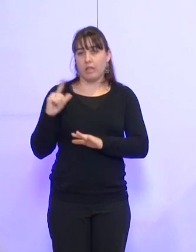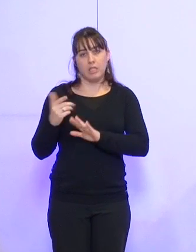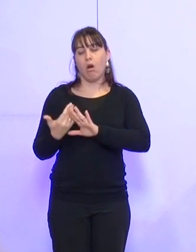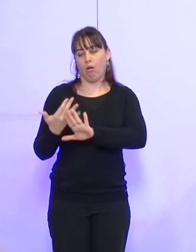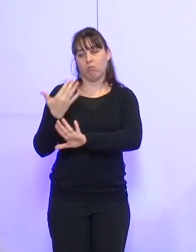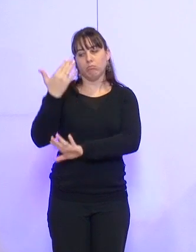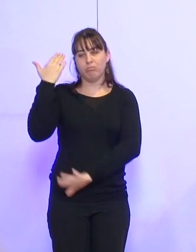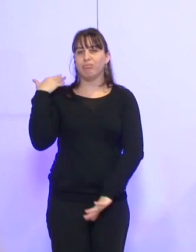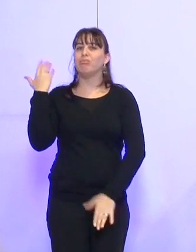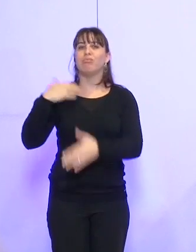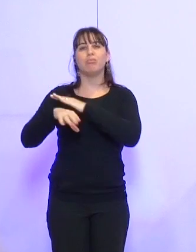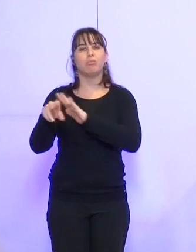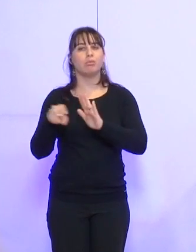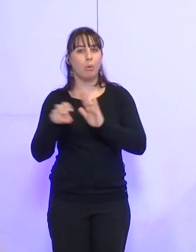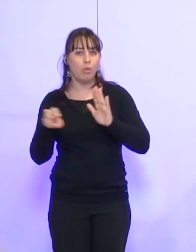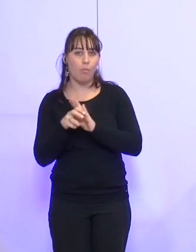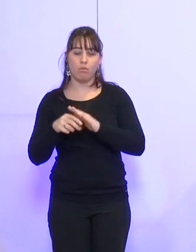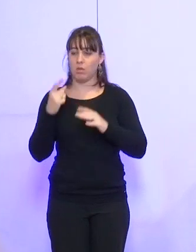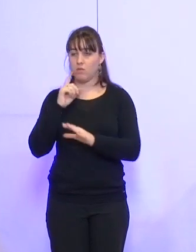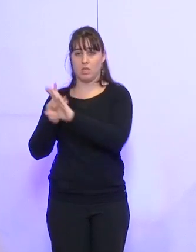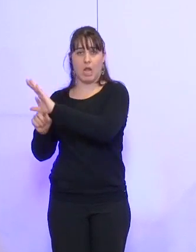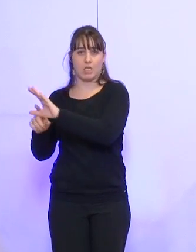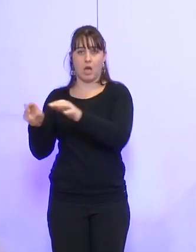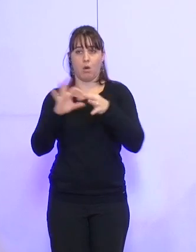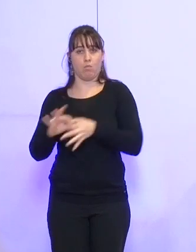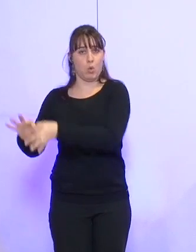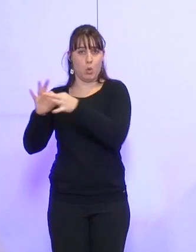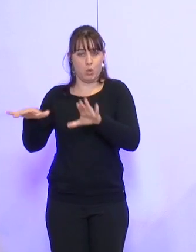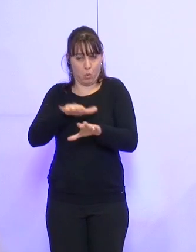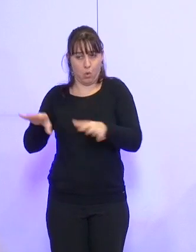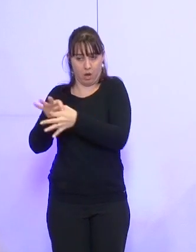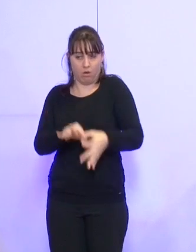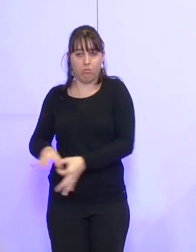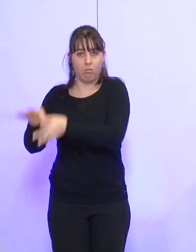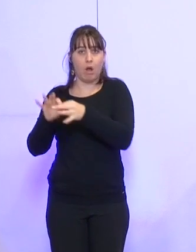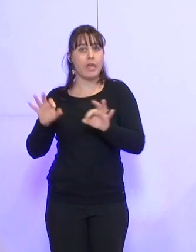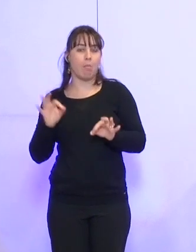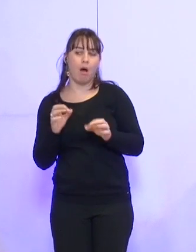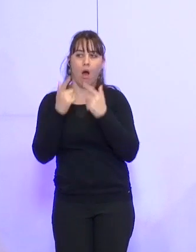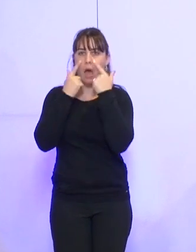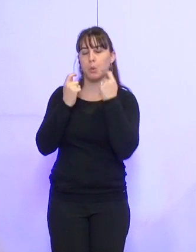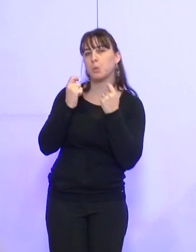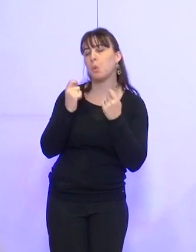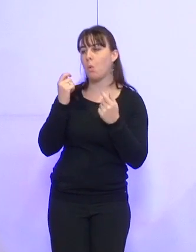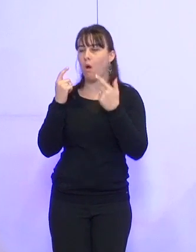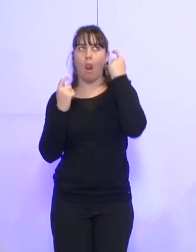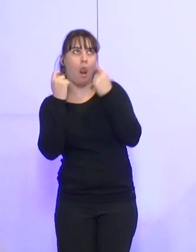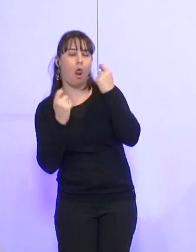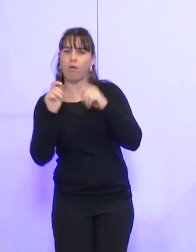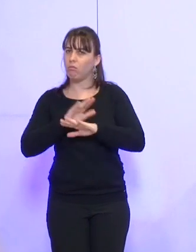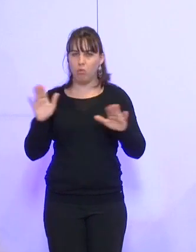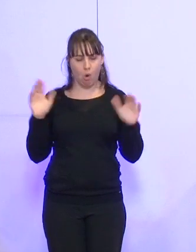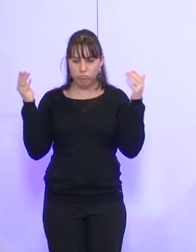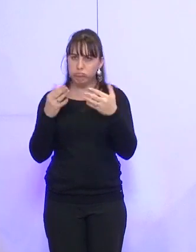ville, les unions locales, sans aucun état d'âme. Je pense que ça fait partie des fonctions de